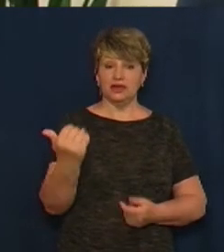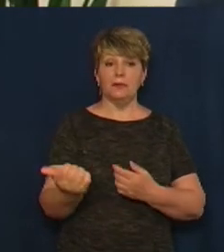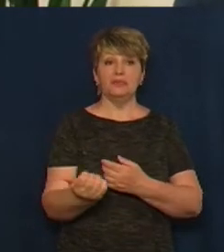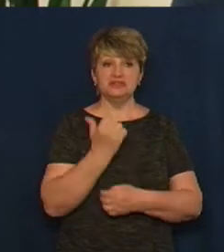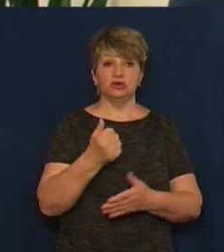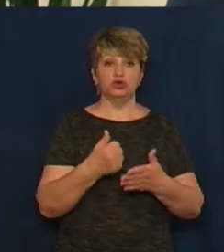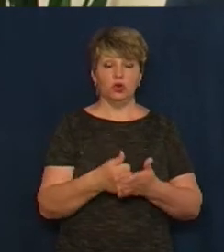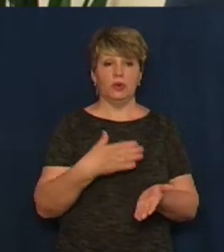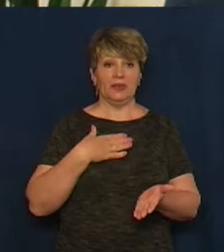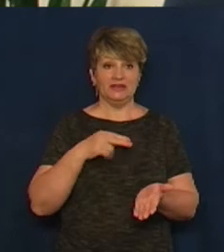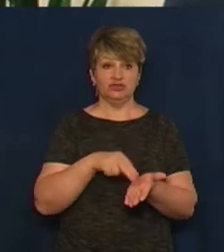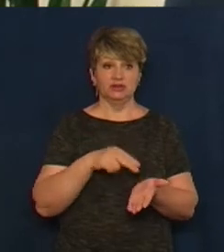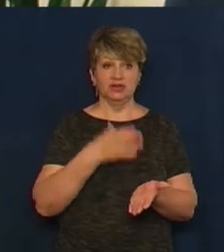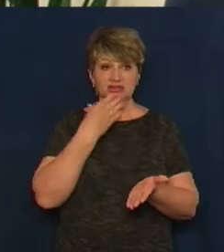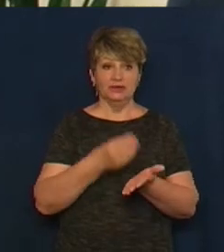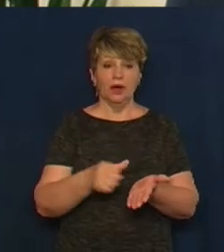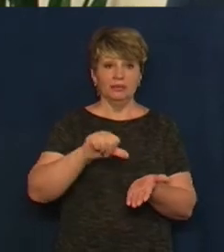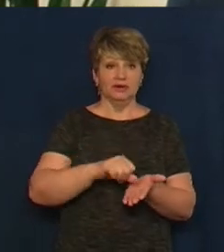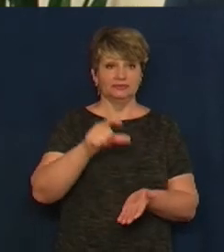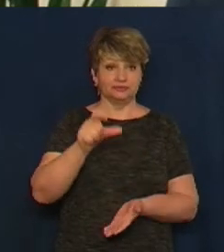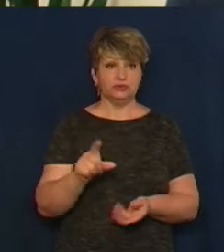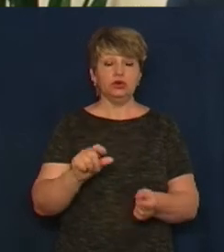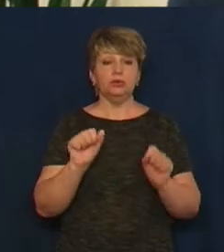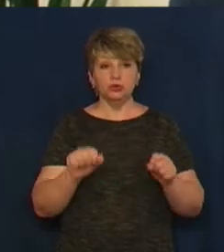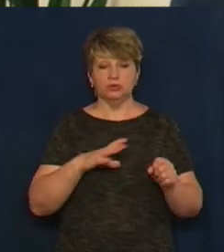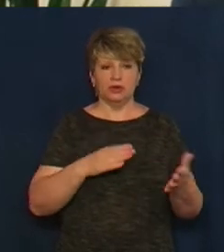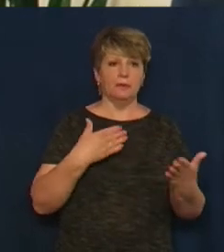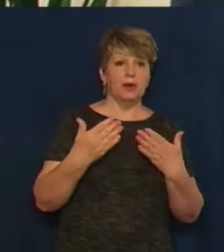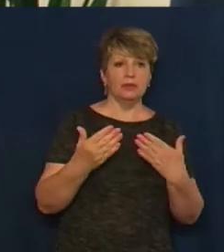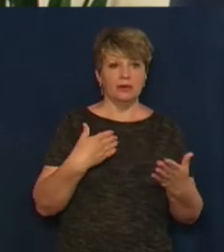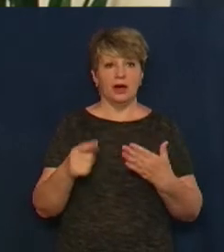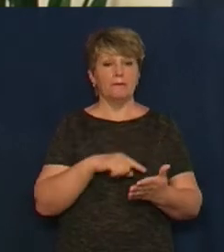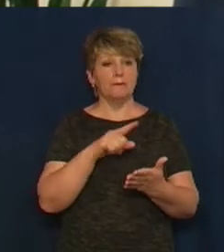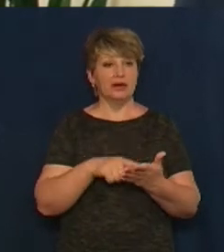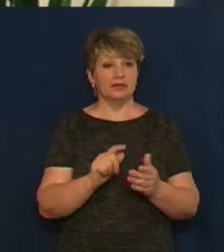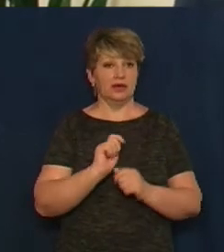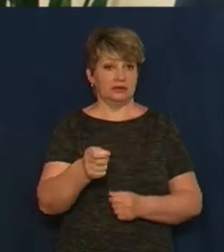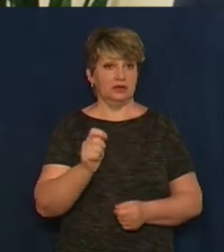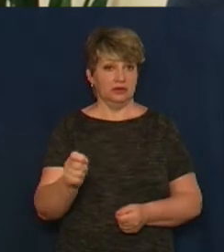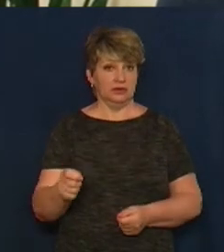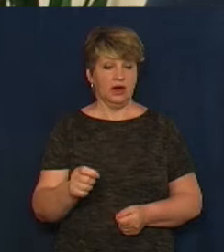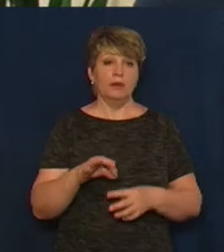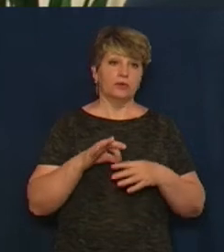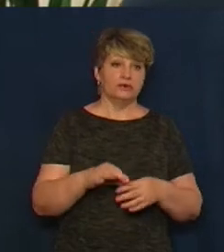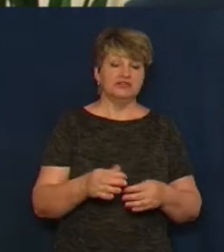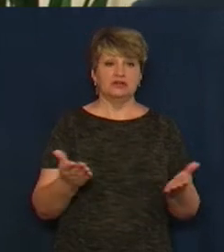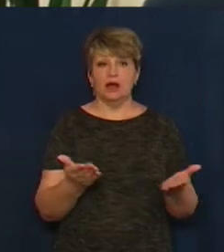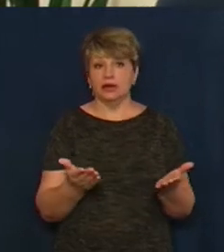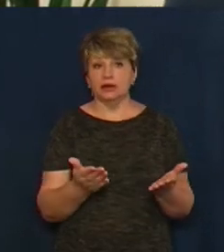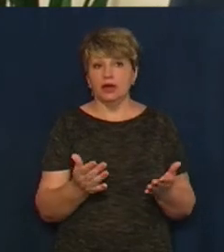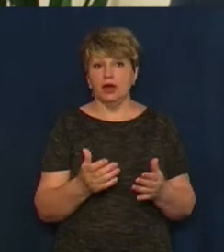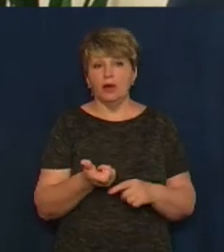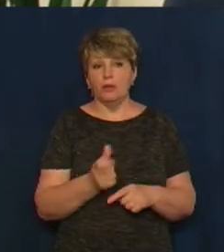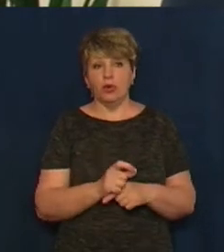нас в Черкаси свого представника, з яким можна було поспілкуватися, задати питання і можливо провести якесь більш широке